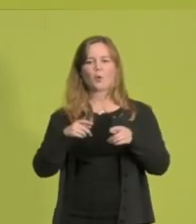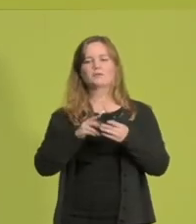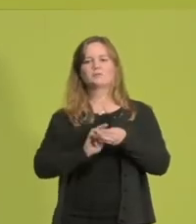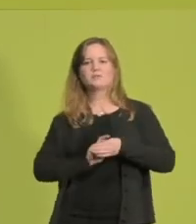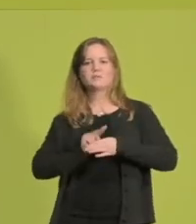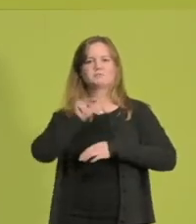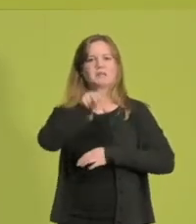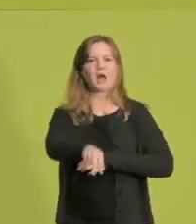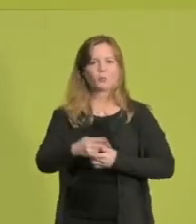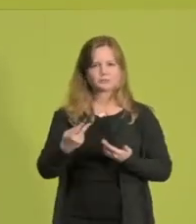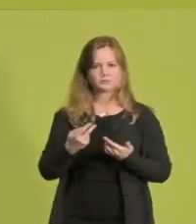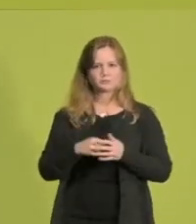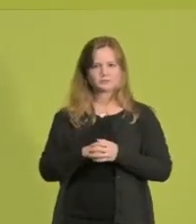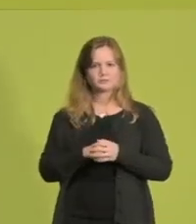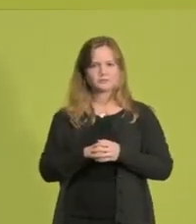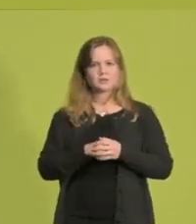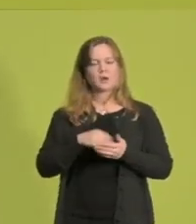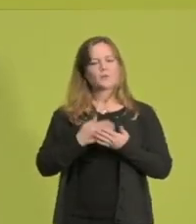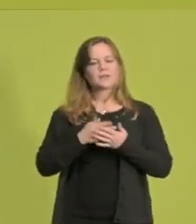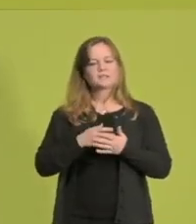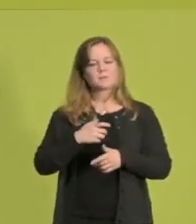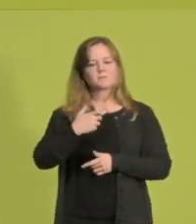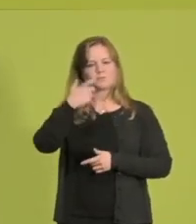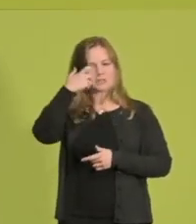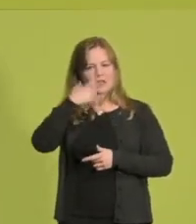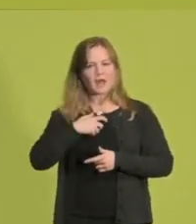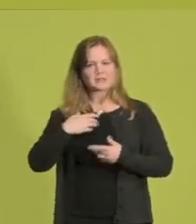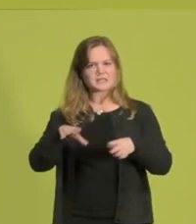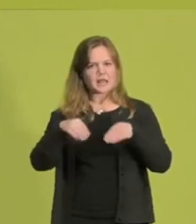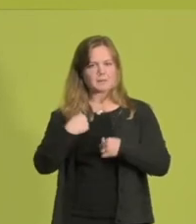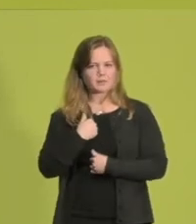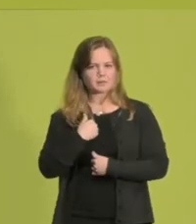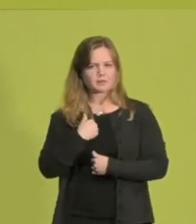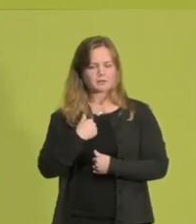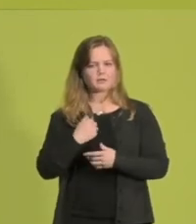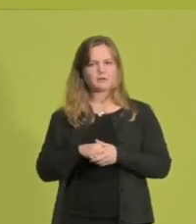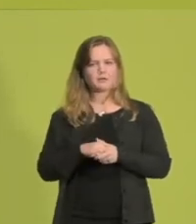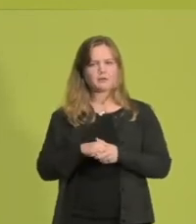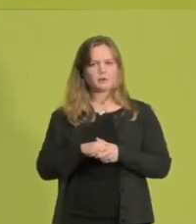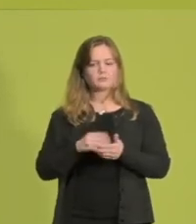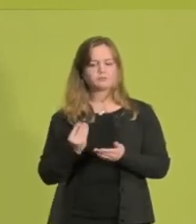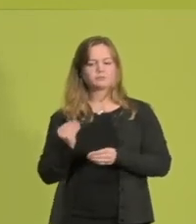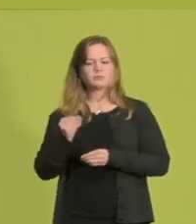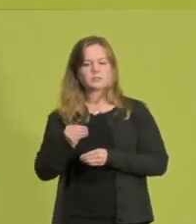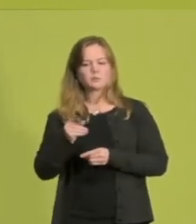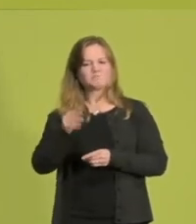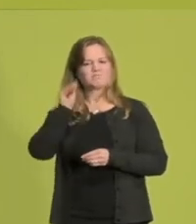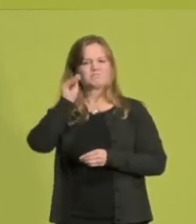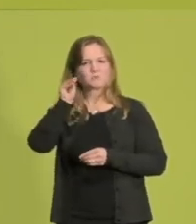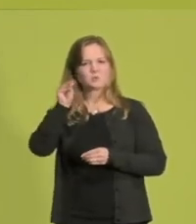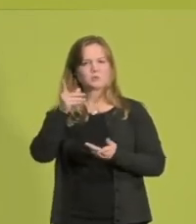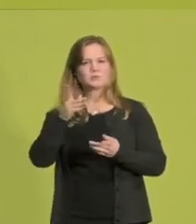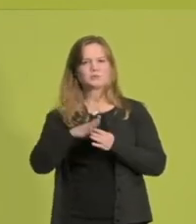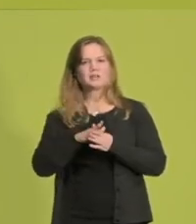ernstzunehmende politische Gesprächspartnerinnen und Gesprächspartner, die jeweils ihren Anteil dazu beitragen, eben dieses